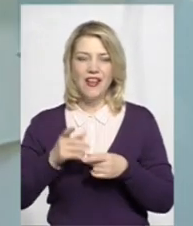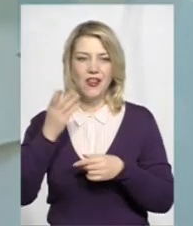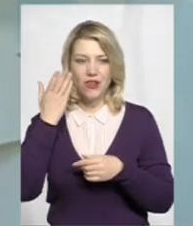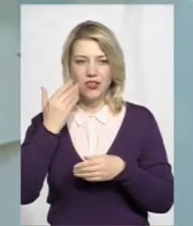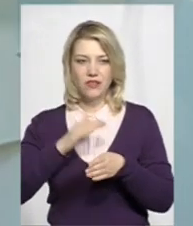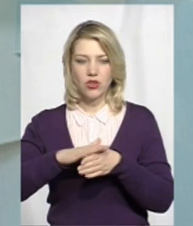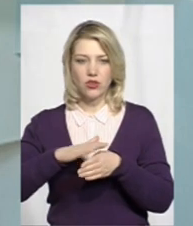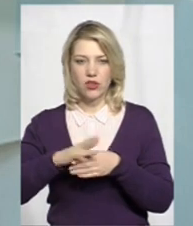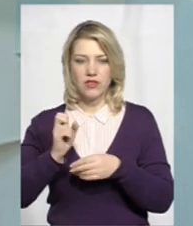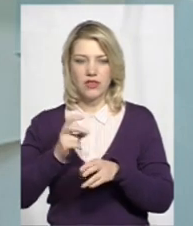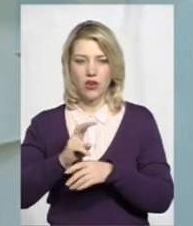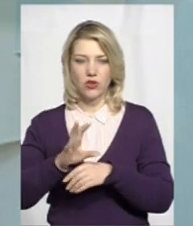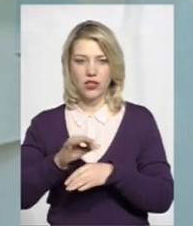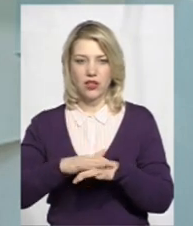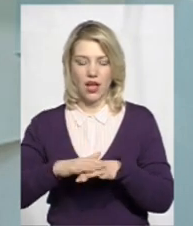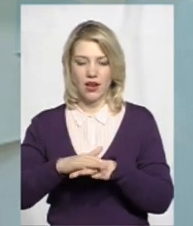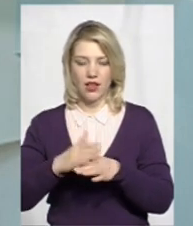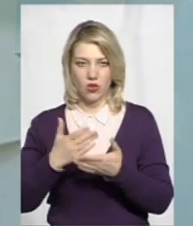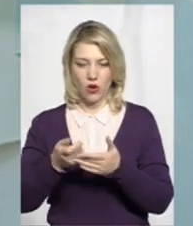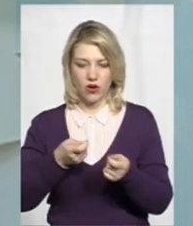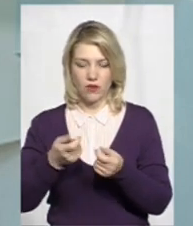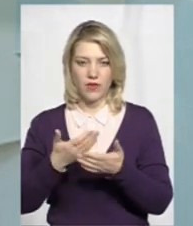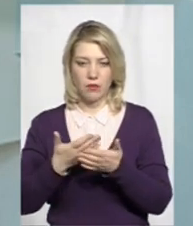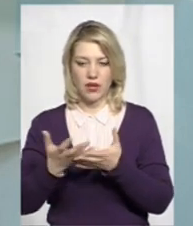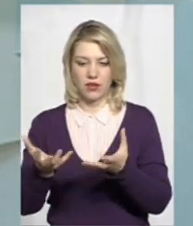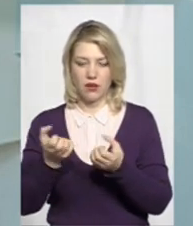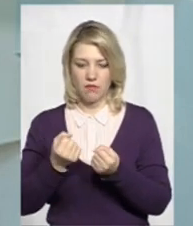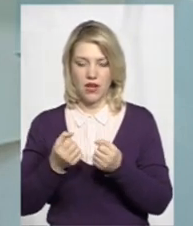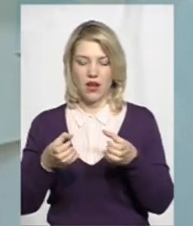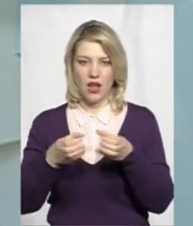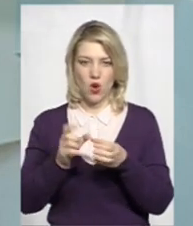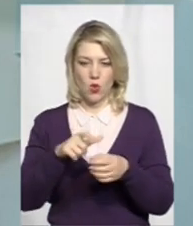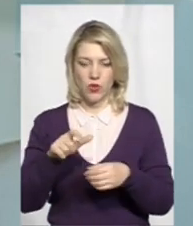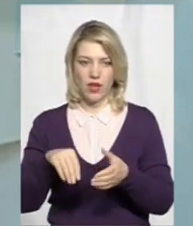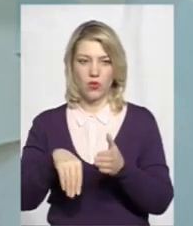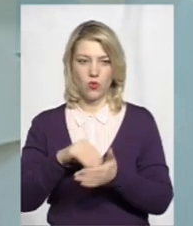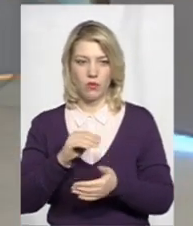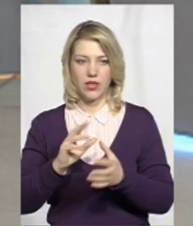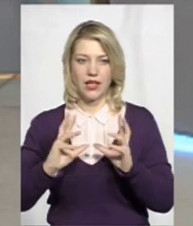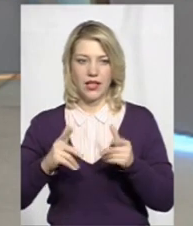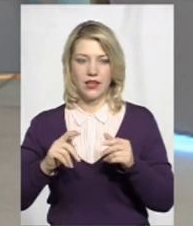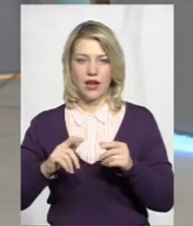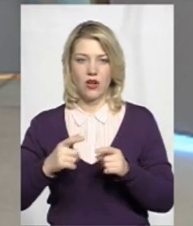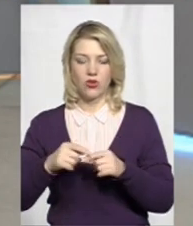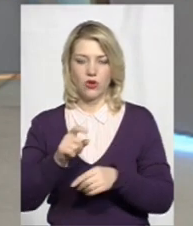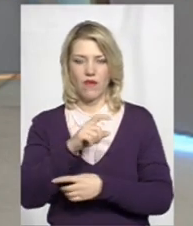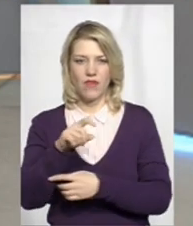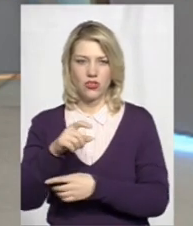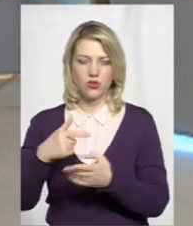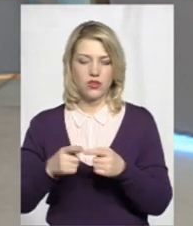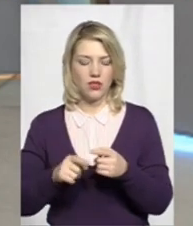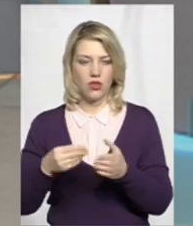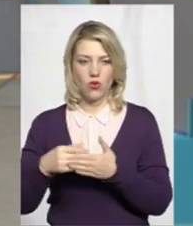виконавець заходить на ринок, припустимо, він бере в штат людей, купує трактор, вишку. Це все дуже